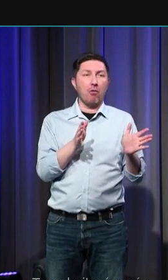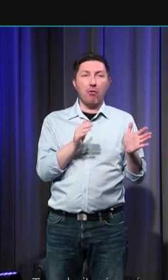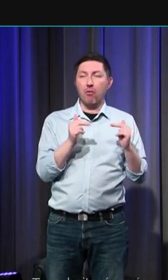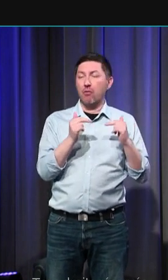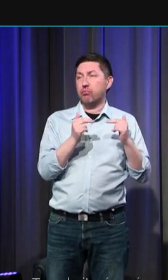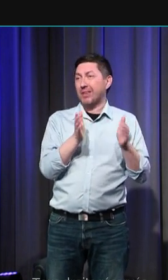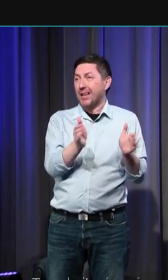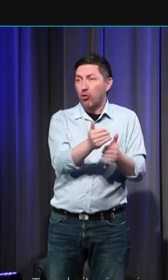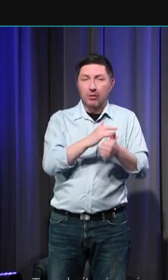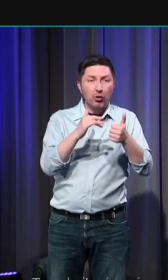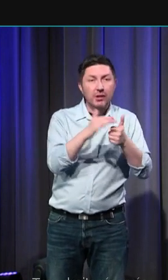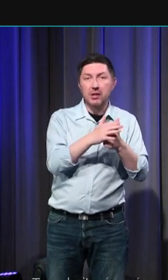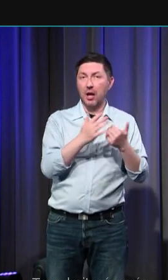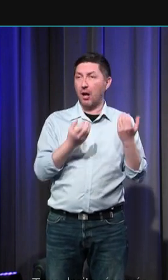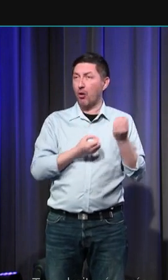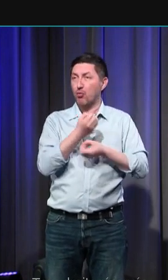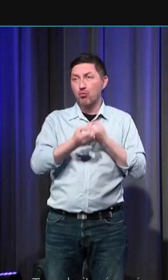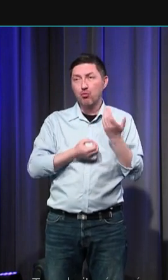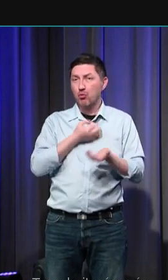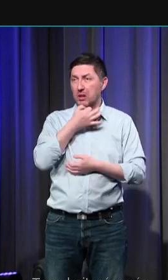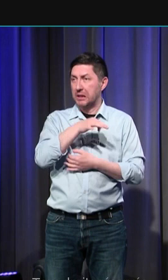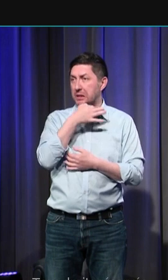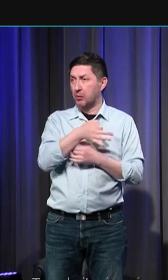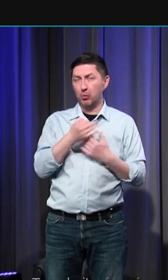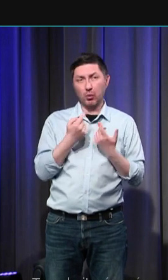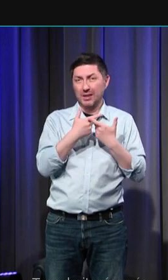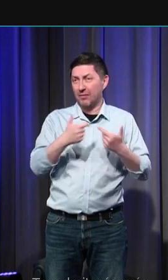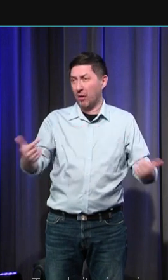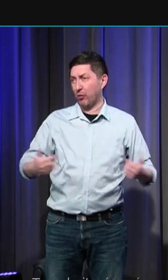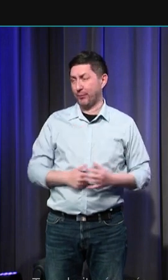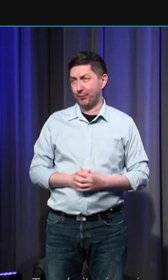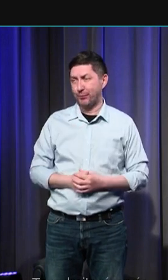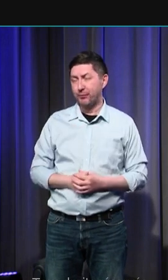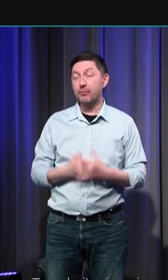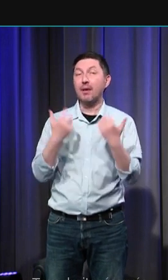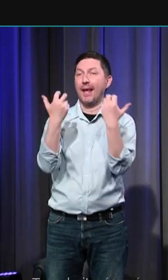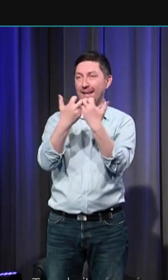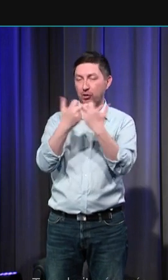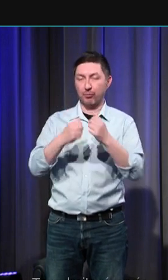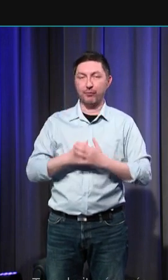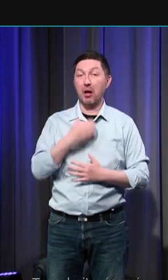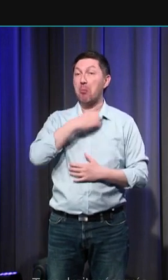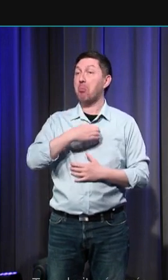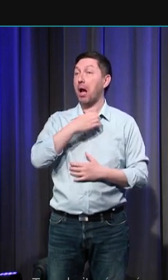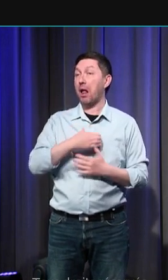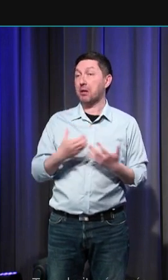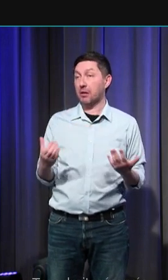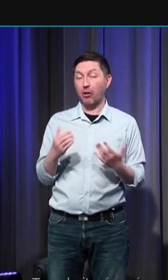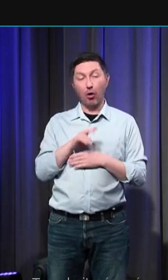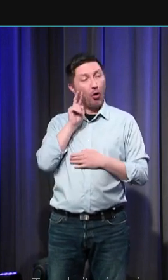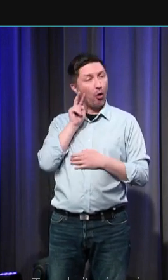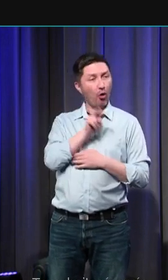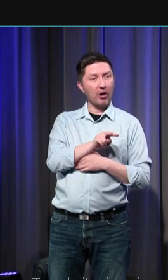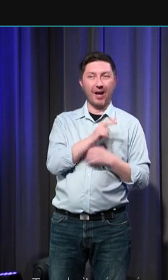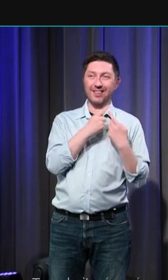même, de façon d'ailleurs assez logique et de bon sens. Par exemple, les prêtres n'ont pas le même regard que les médecins